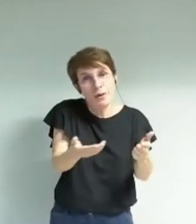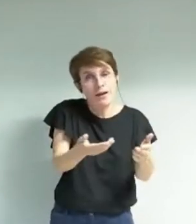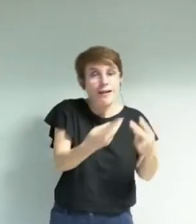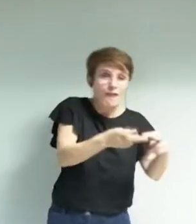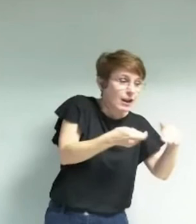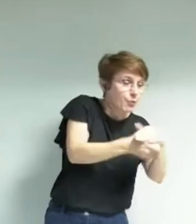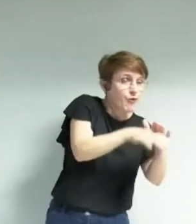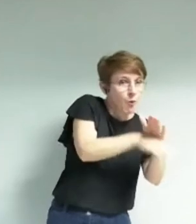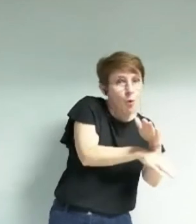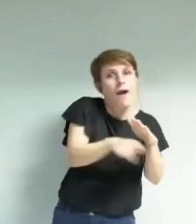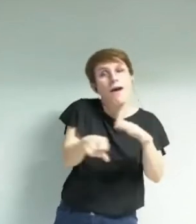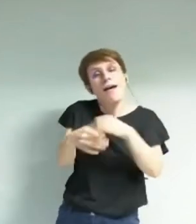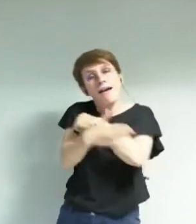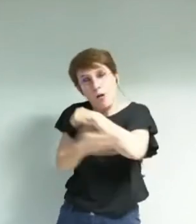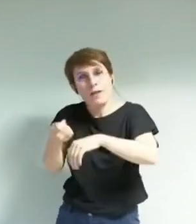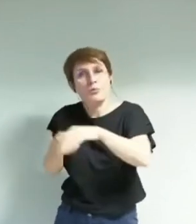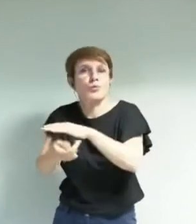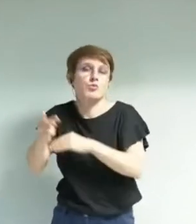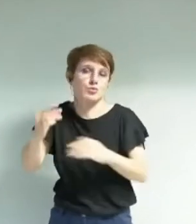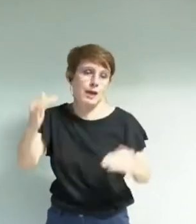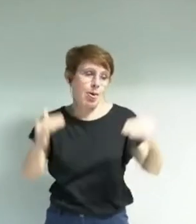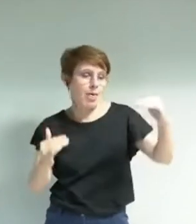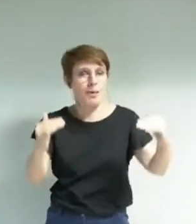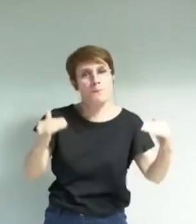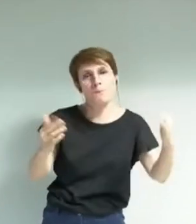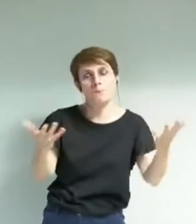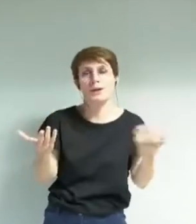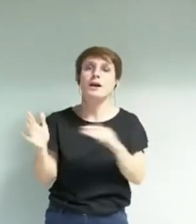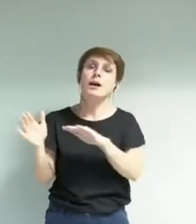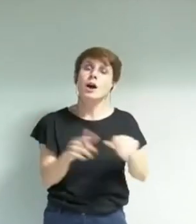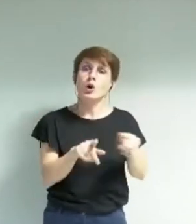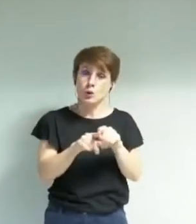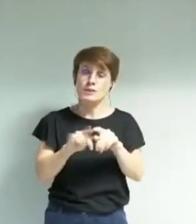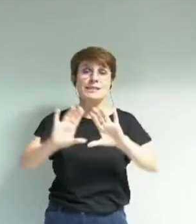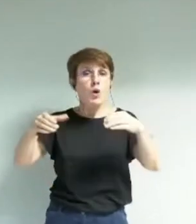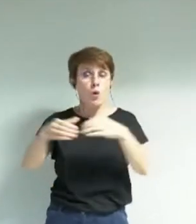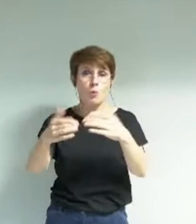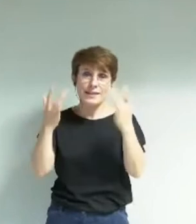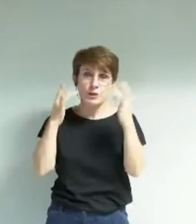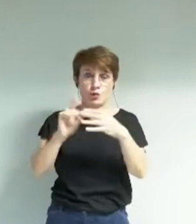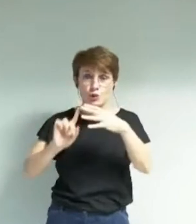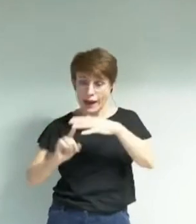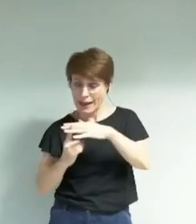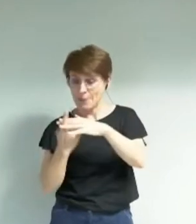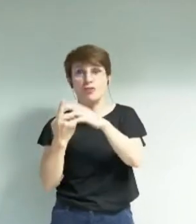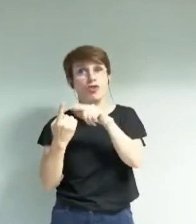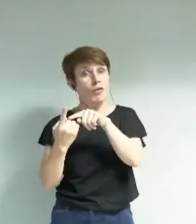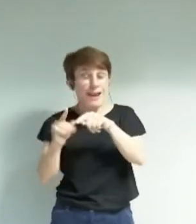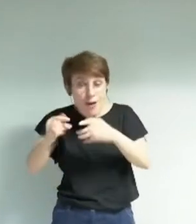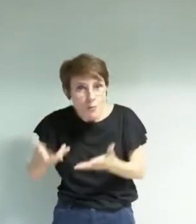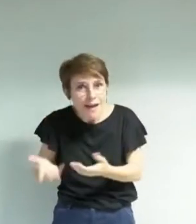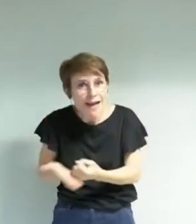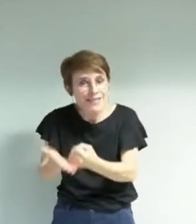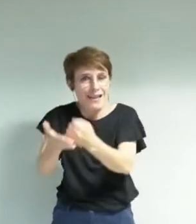'autre part je vous rajoute je rajoute qu'il y a des compagnies culturelles émergentes et que je pense qu'il faut les aider aussi également